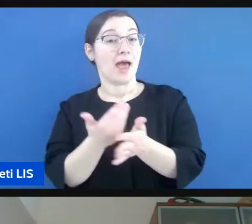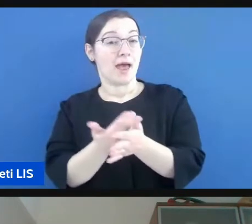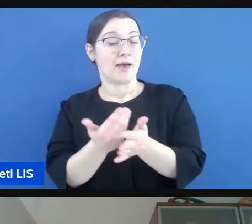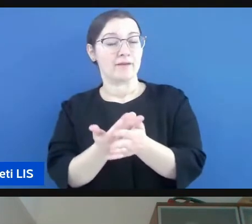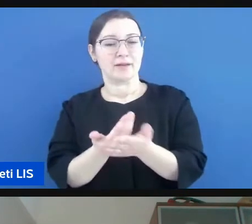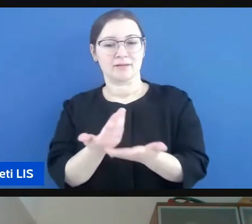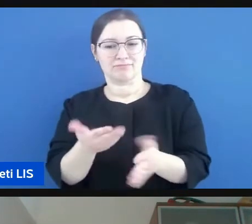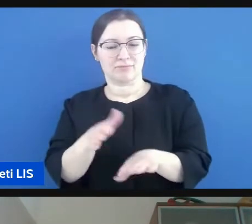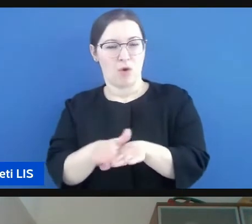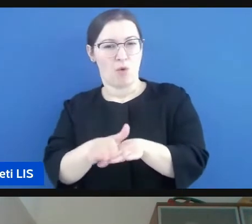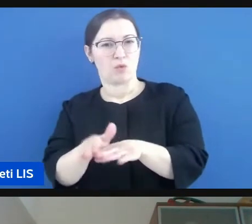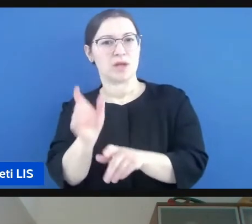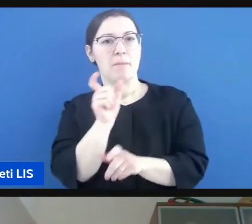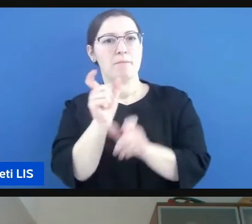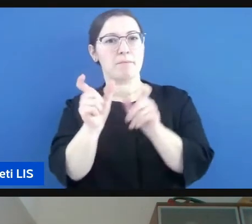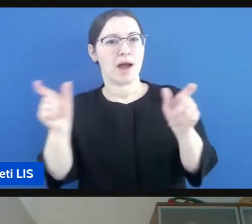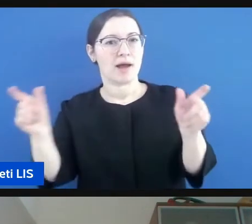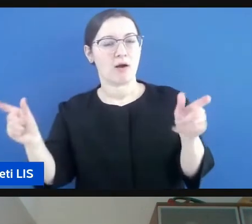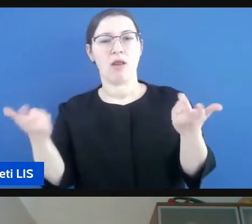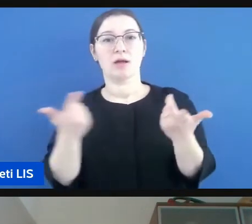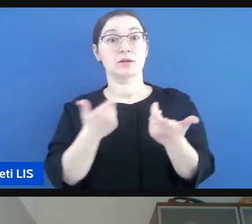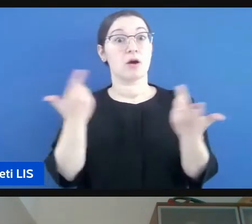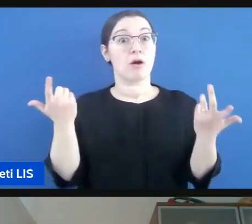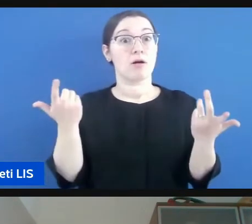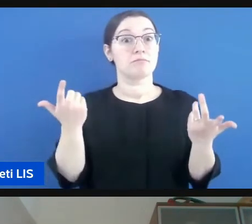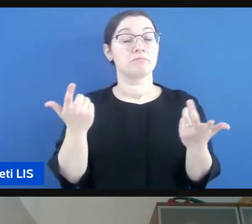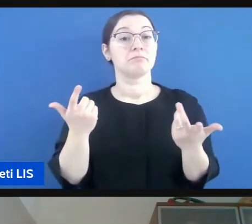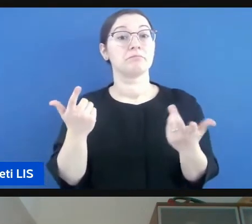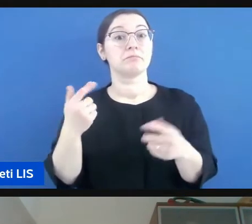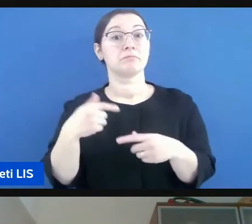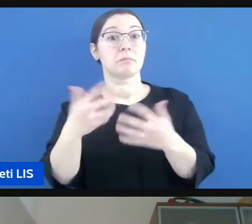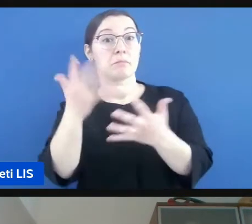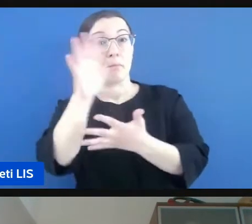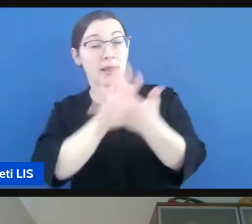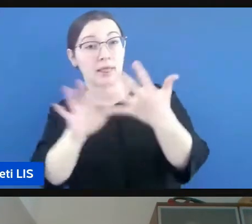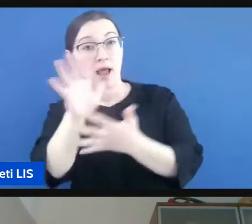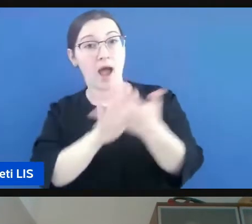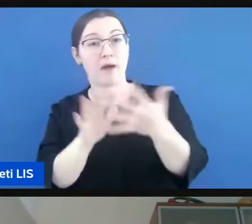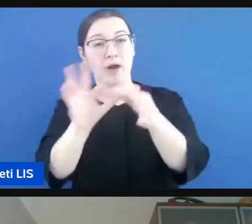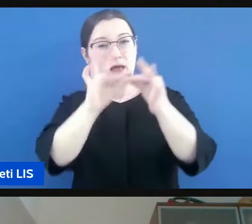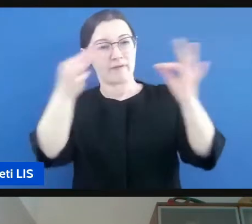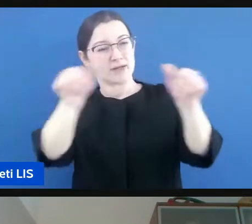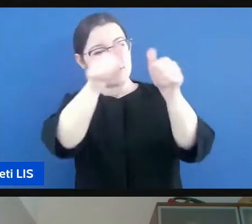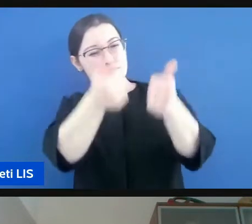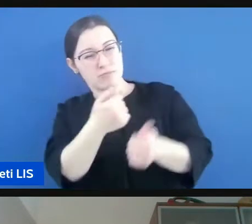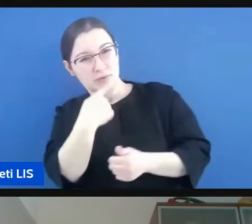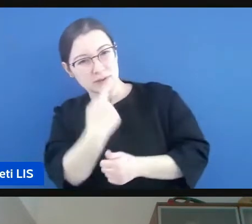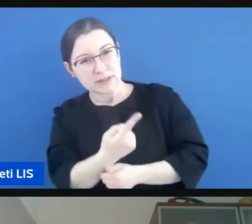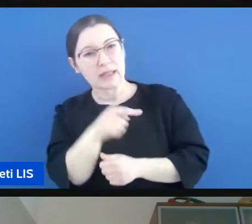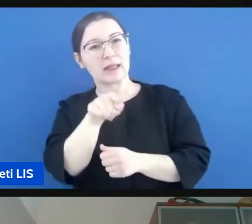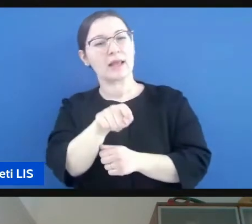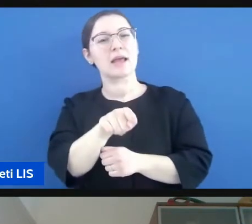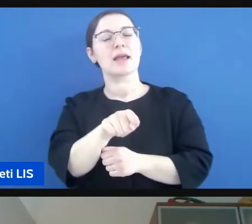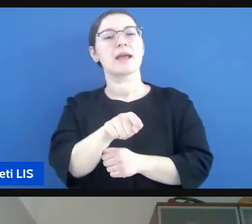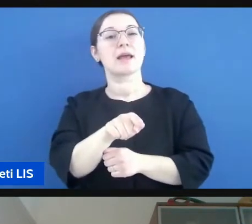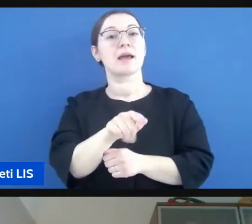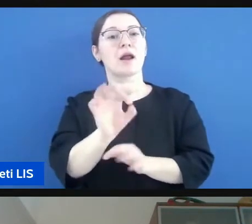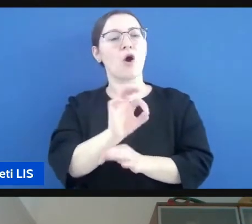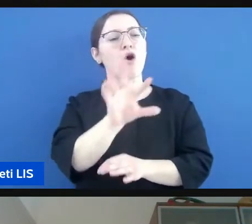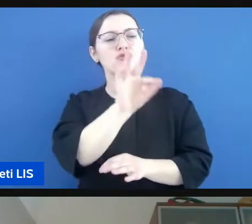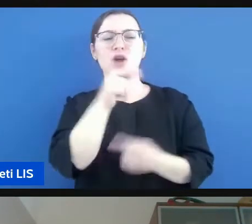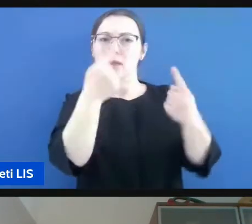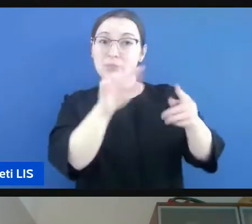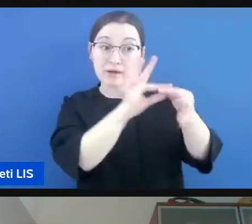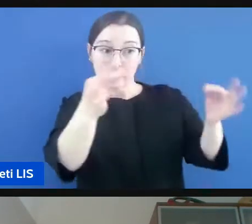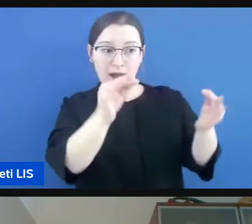problematico l'uso di metafore modi di dire oppure scegliere di convertire queste forme di linguaggio in forme